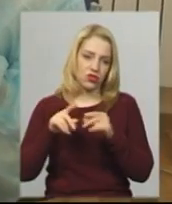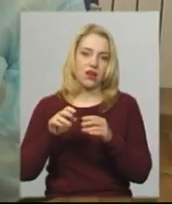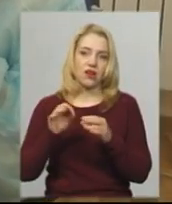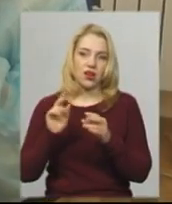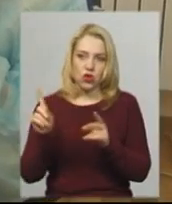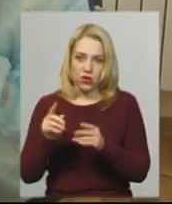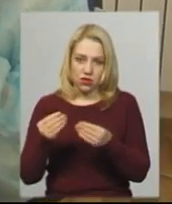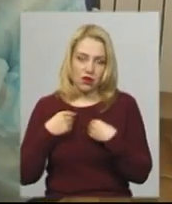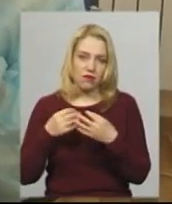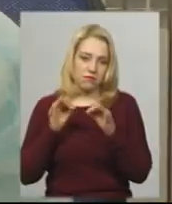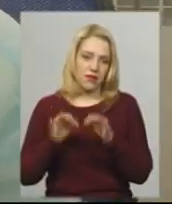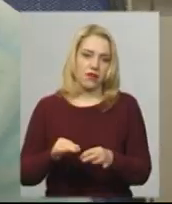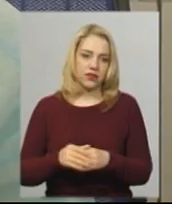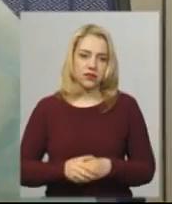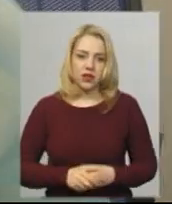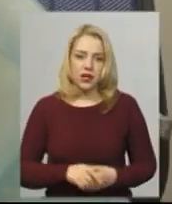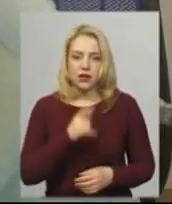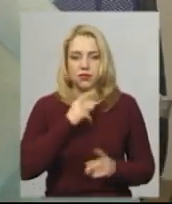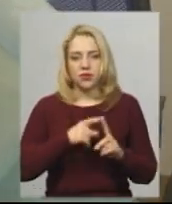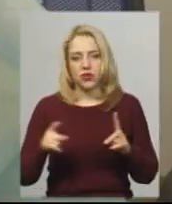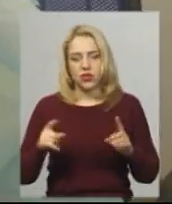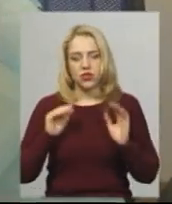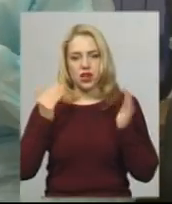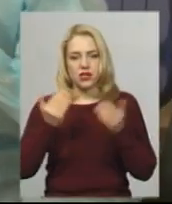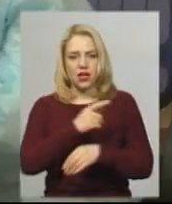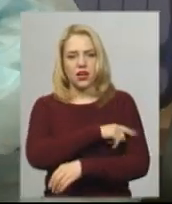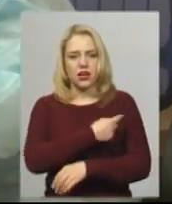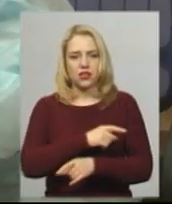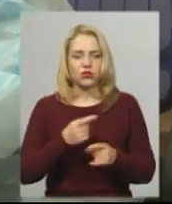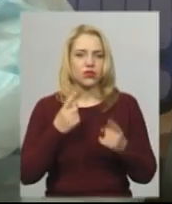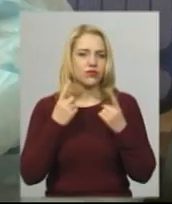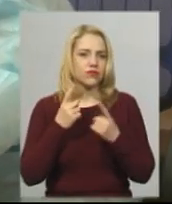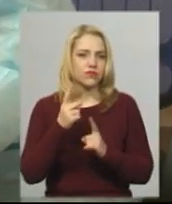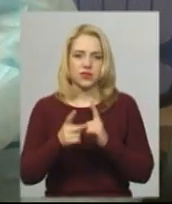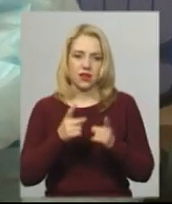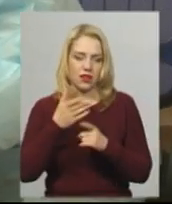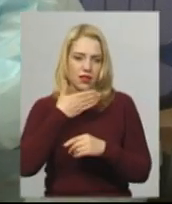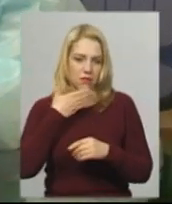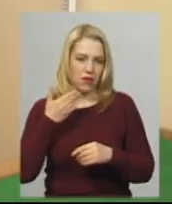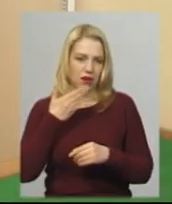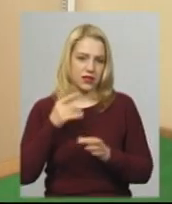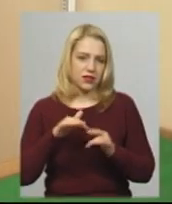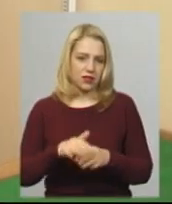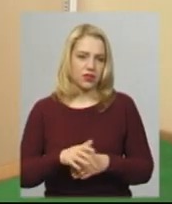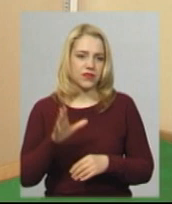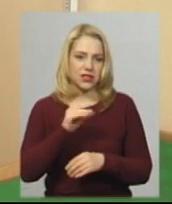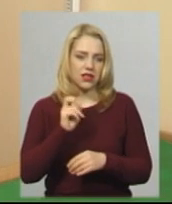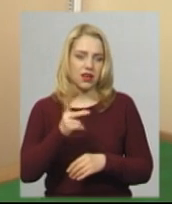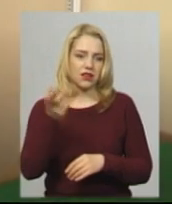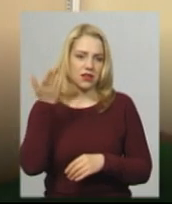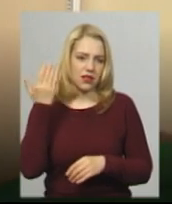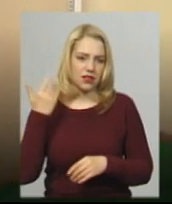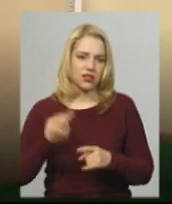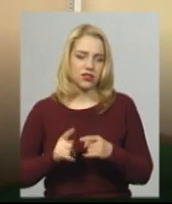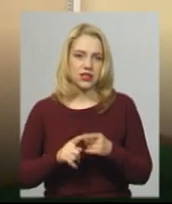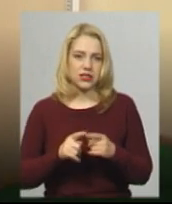Заходи огляду дітей перед щепленням під час карантину істотно не змінилися, розповідає лікар-педіатр Оксана Боднар. Як і раніше триває,